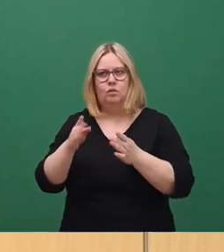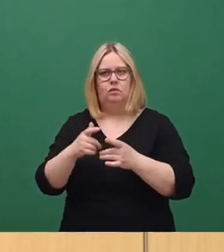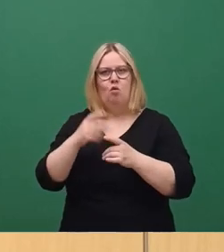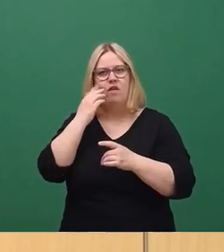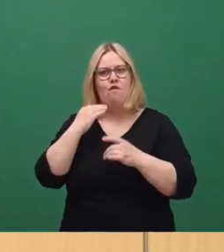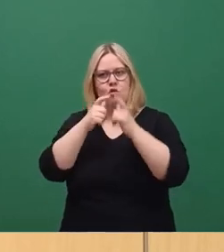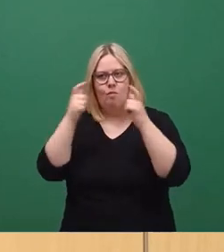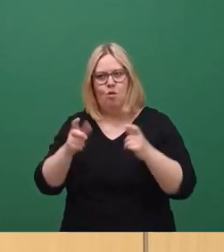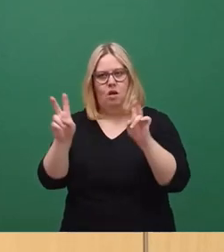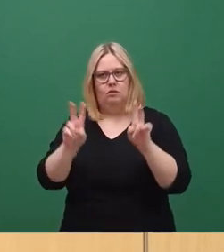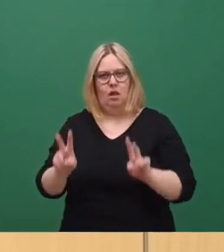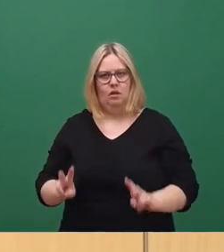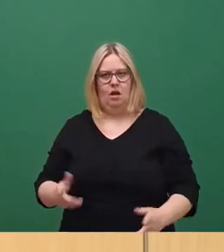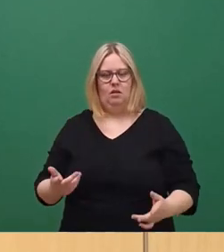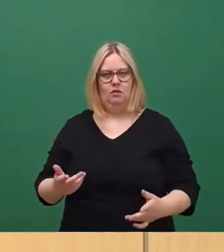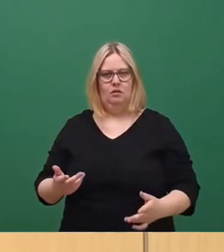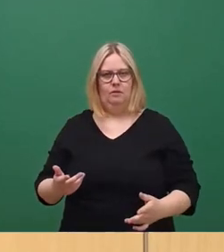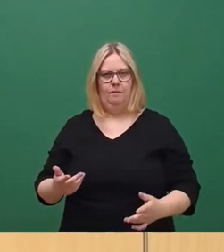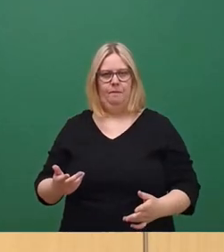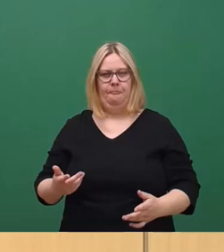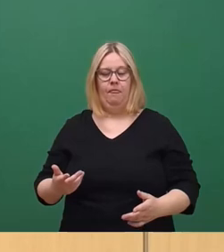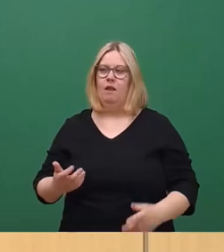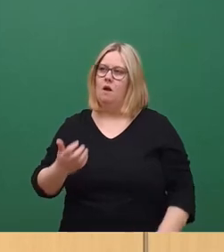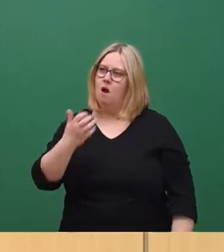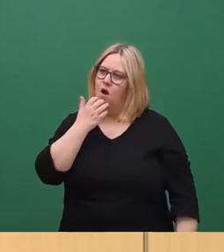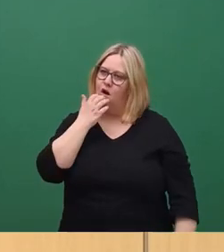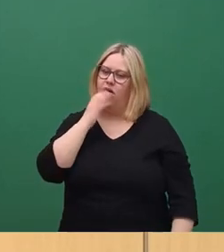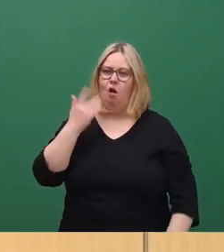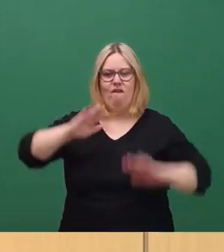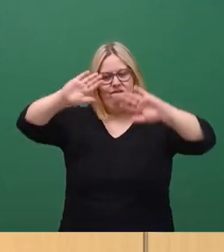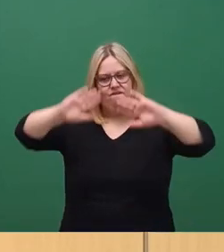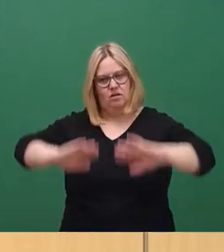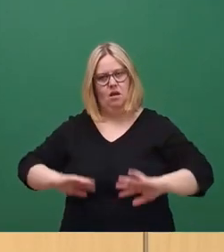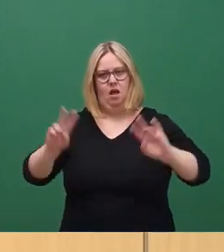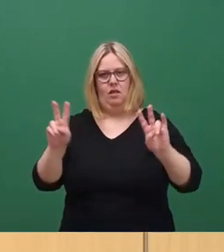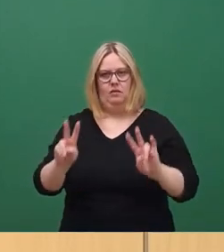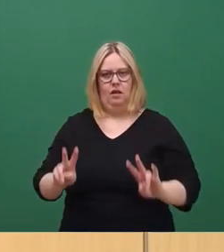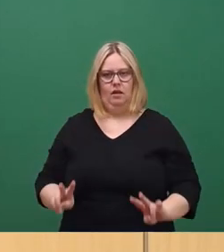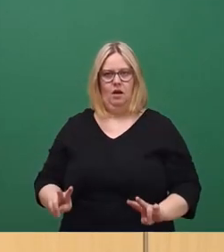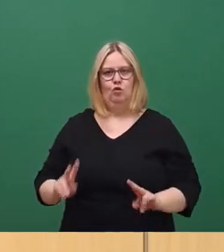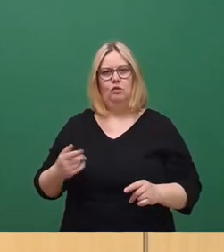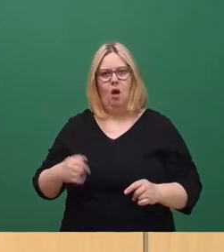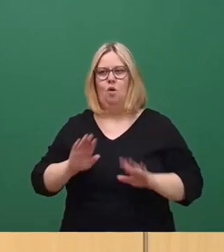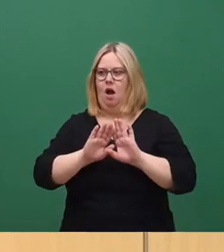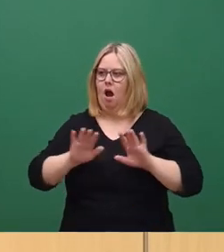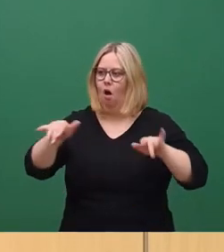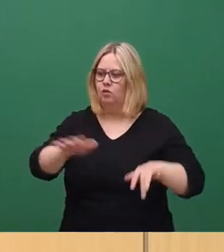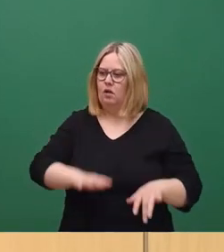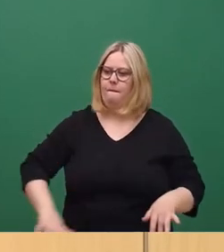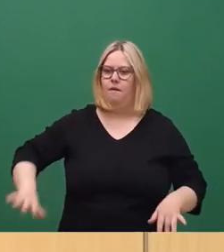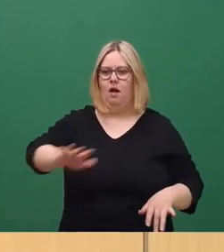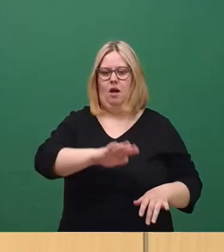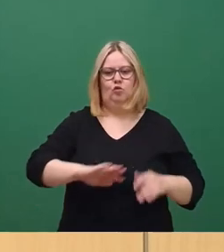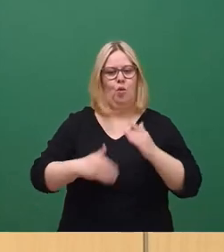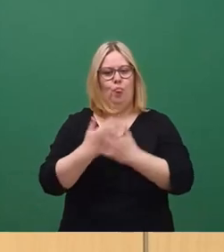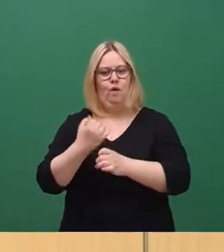zu kümmern. Wir erwarten, dass dort endlich auch die Fassaden saniert werden und dass auch in den Außenbereichen etwas passiert.